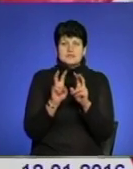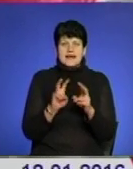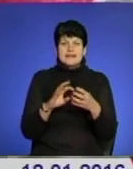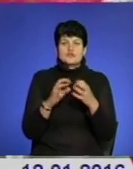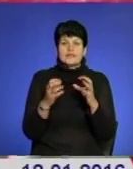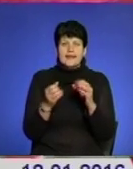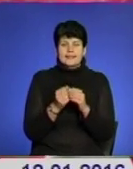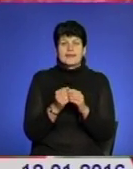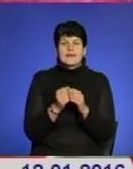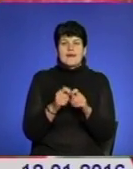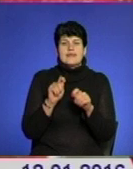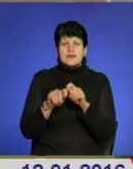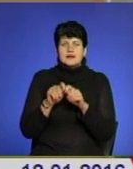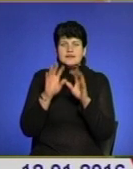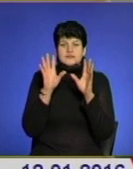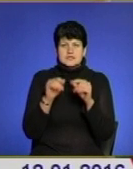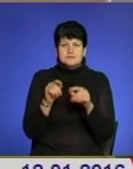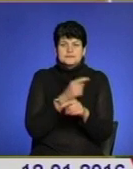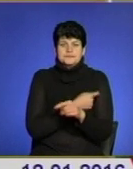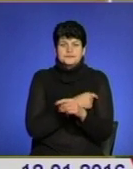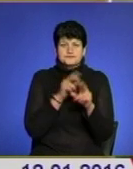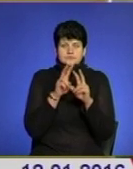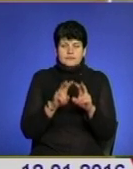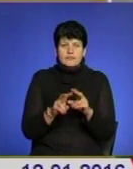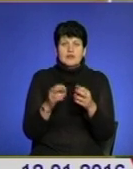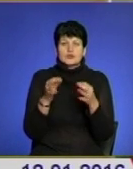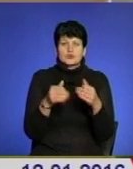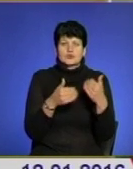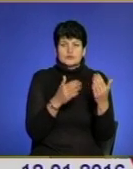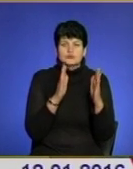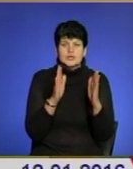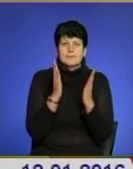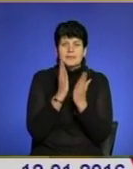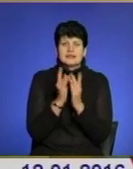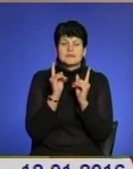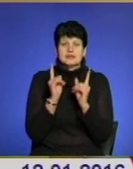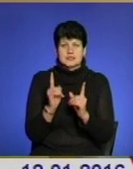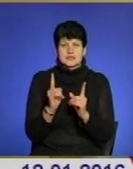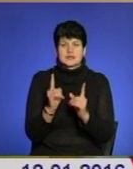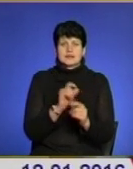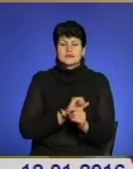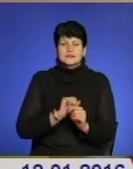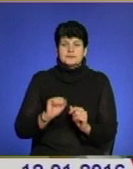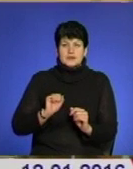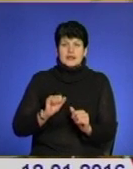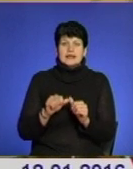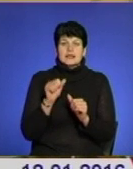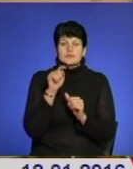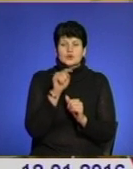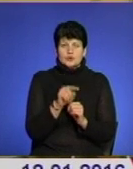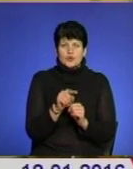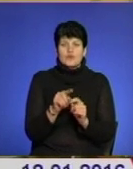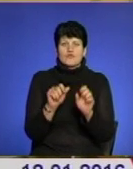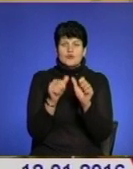аналізів та усіми догляди. Доступ до цих даних матиме лише ваш сімейний лікар. Крім того, портал формує